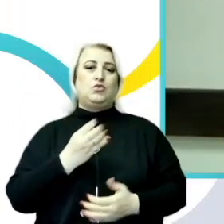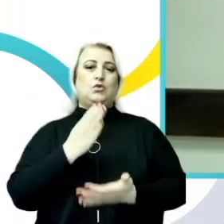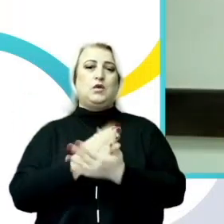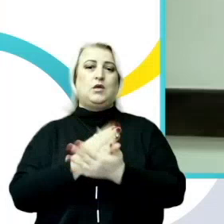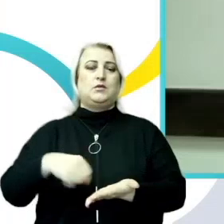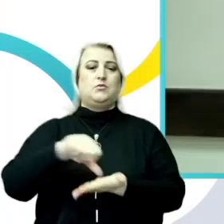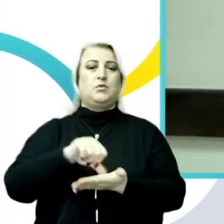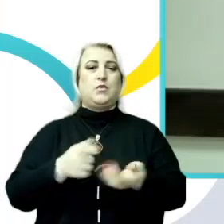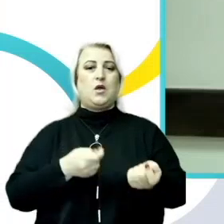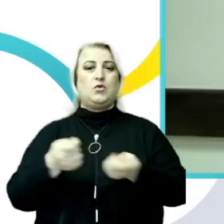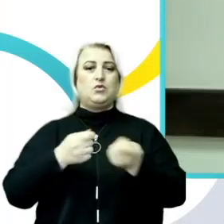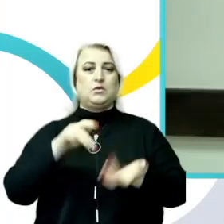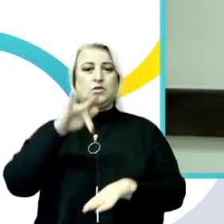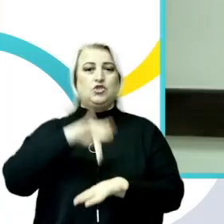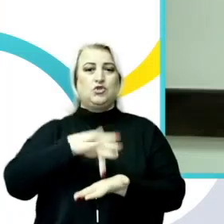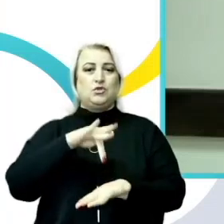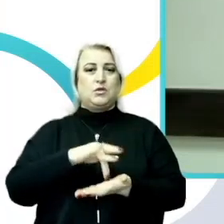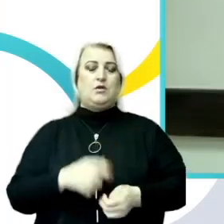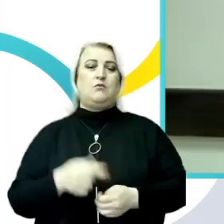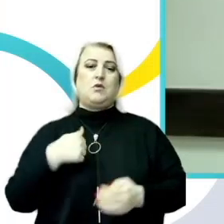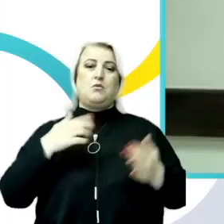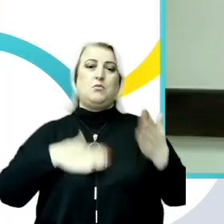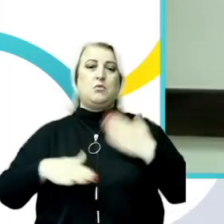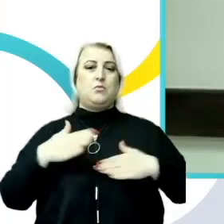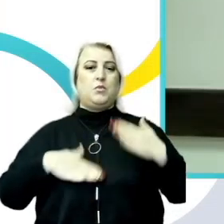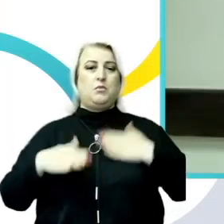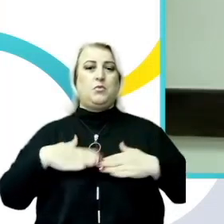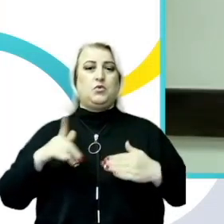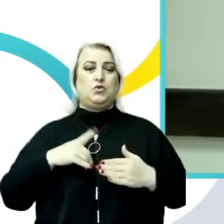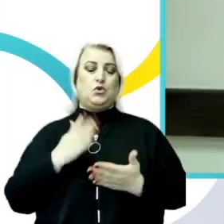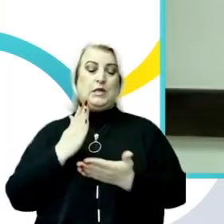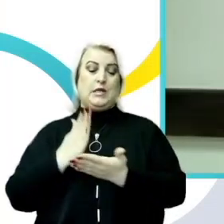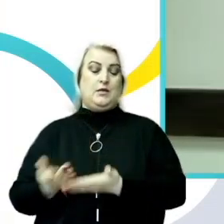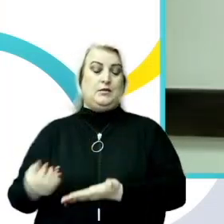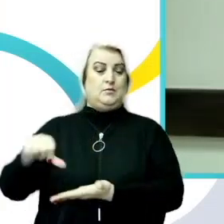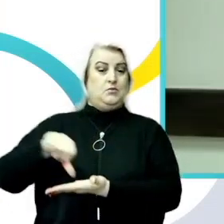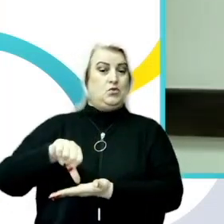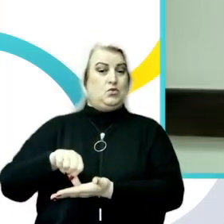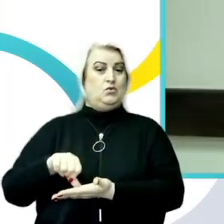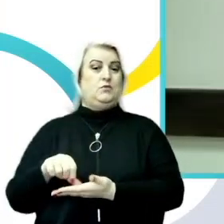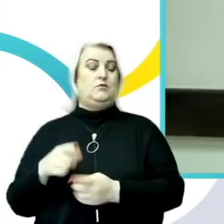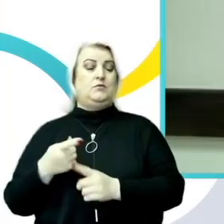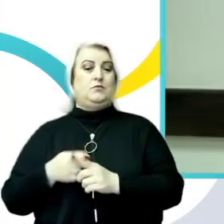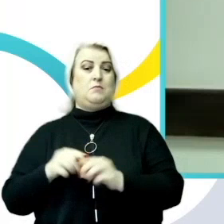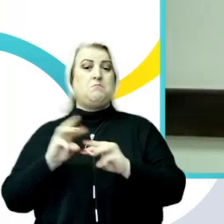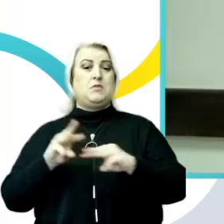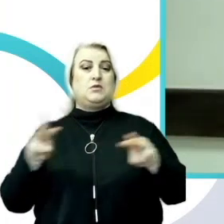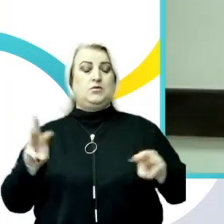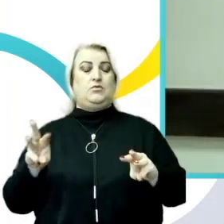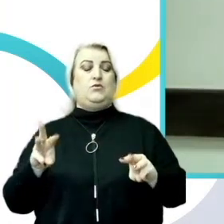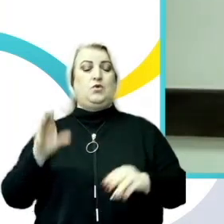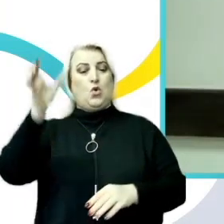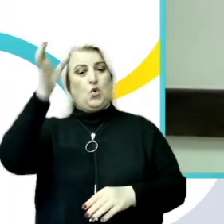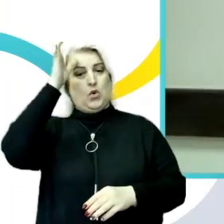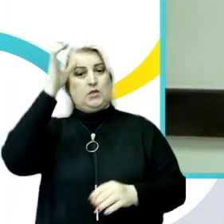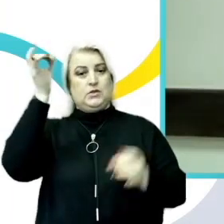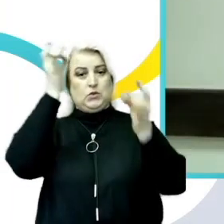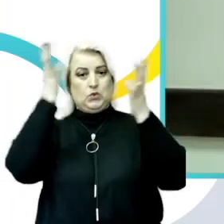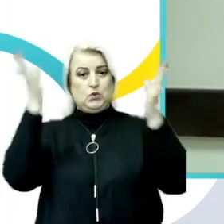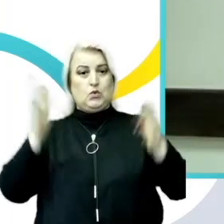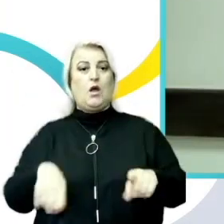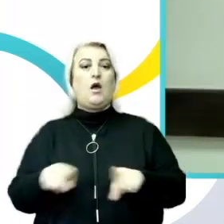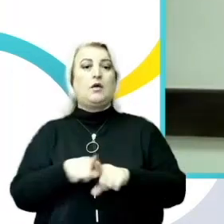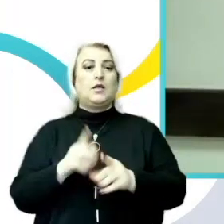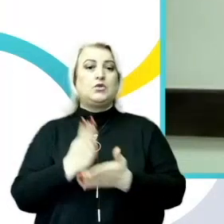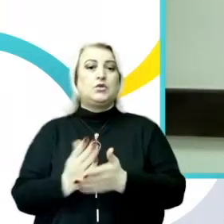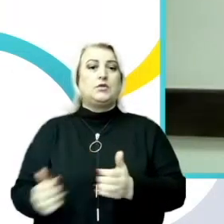autorităților centrale. Mă bucur să avem aici la eveniment și reprezentanți din partea Ministerului Educației și Culturii, dar avem și alături